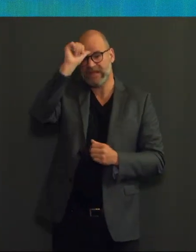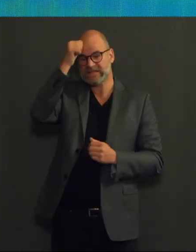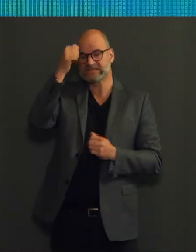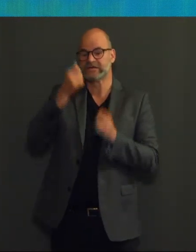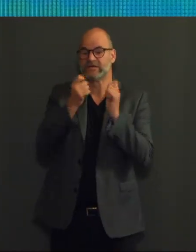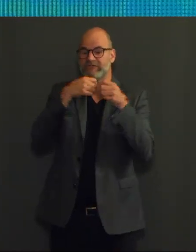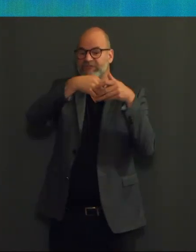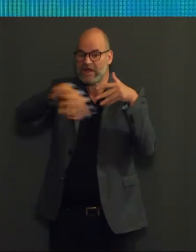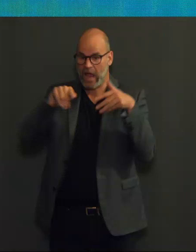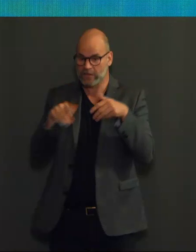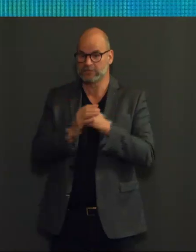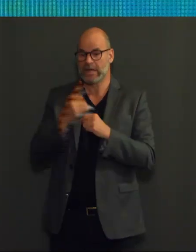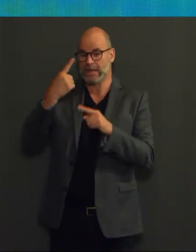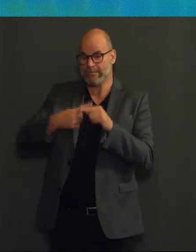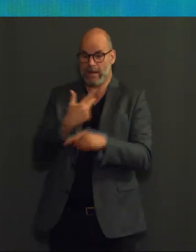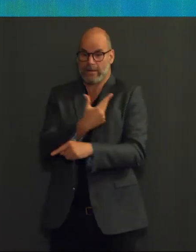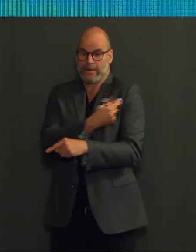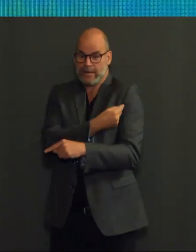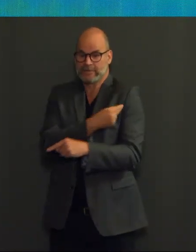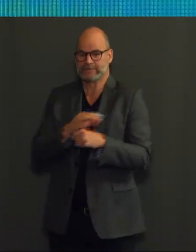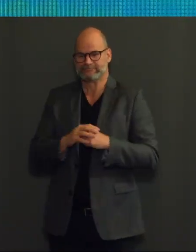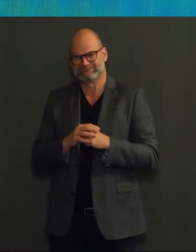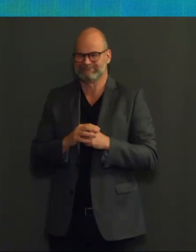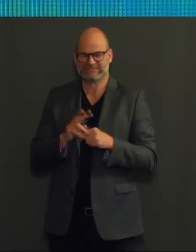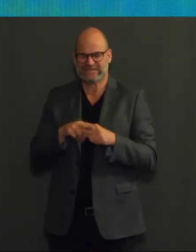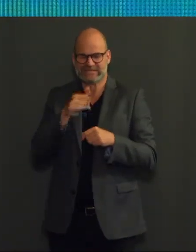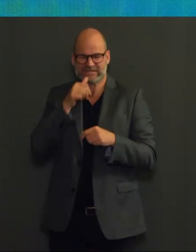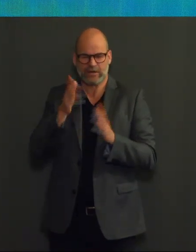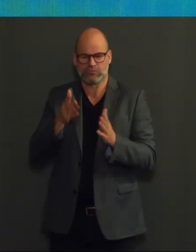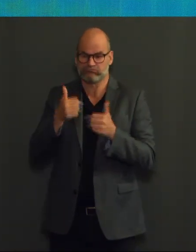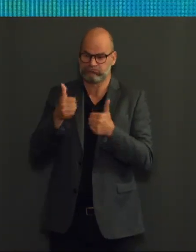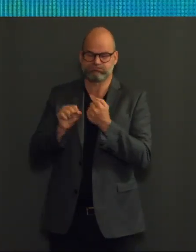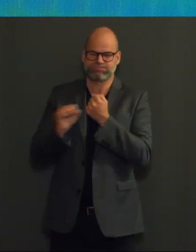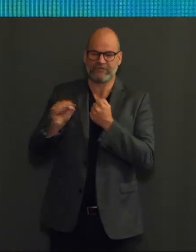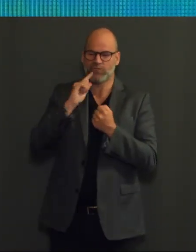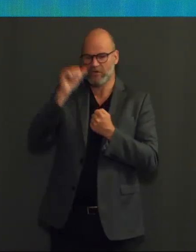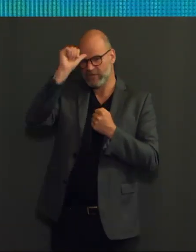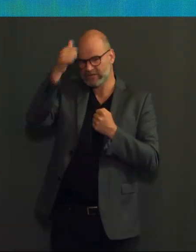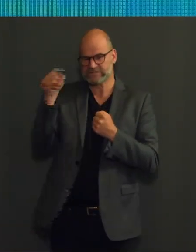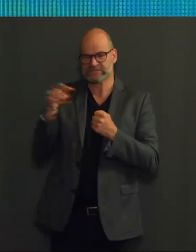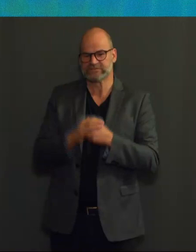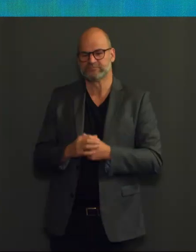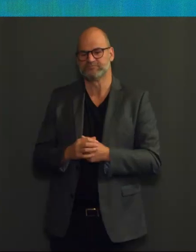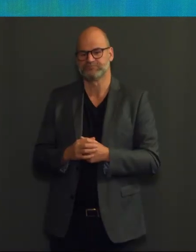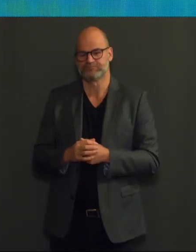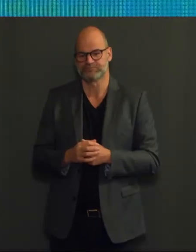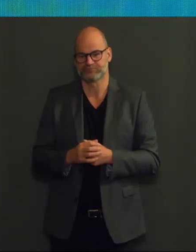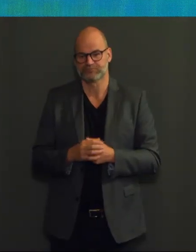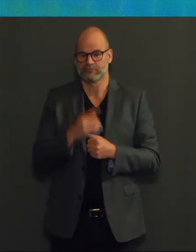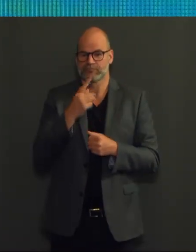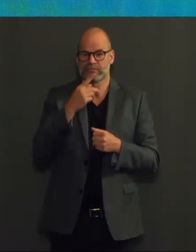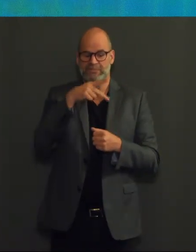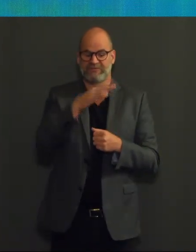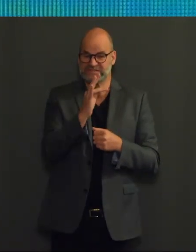Eén dosis van het Pfizer-BioNTech-vaccin of één dosis van het AstraZeneca-vaccin verminderde de kans